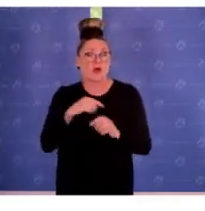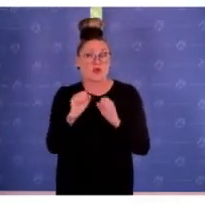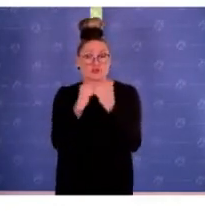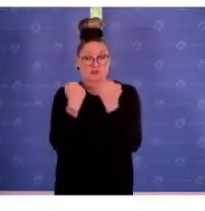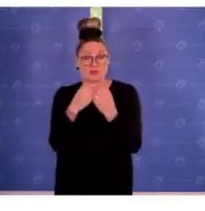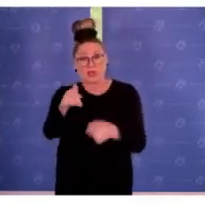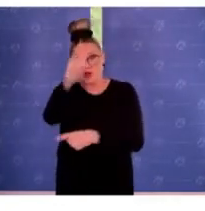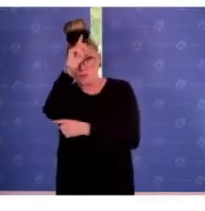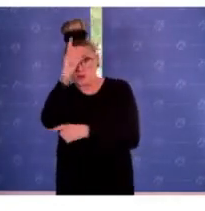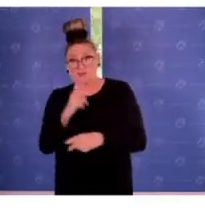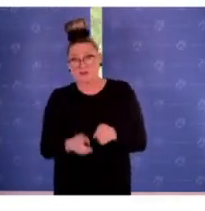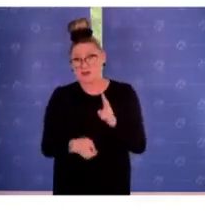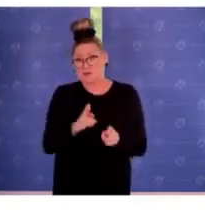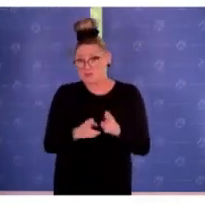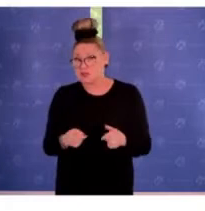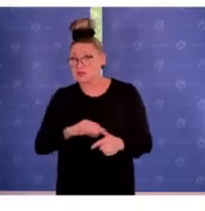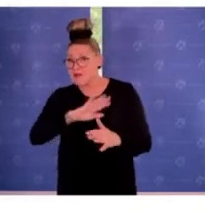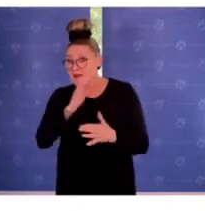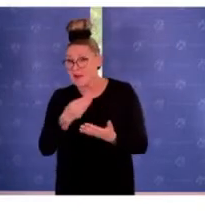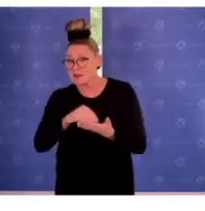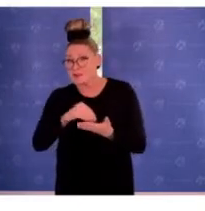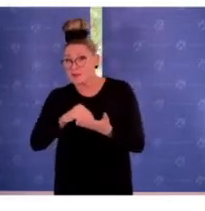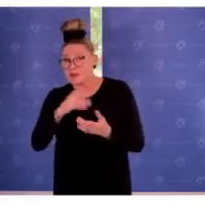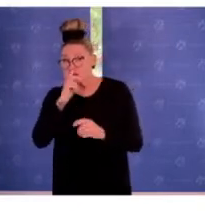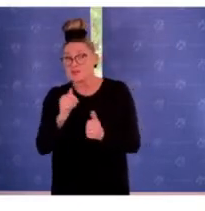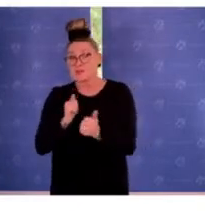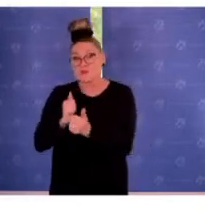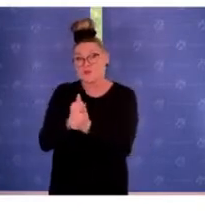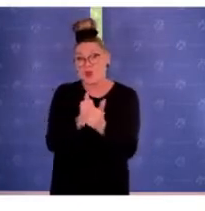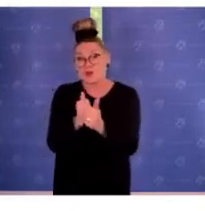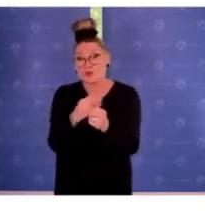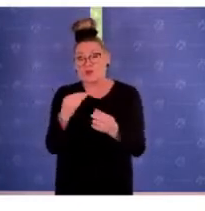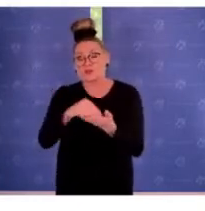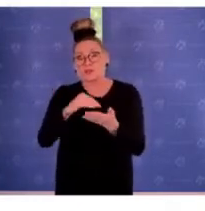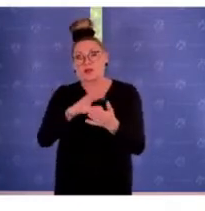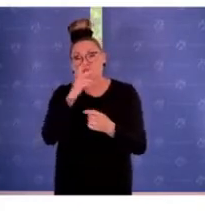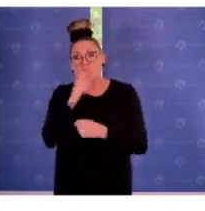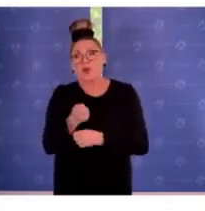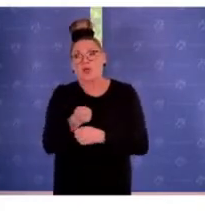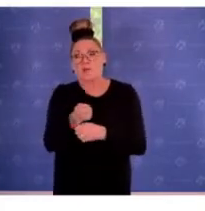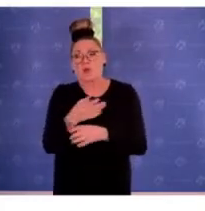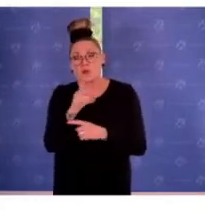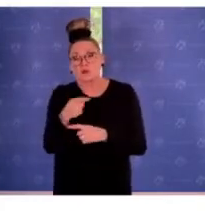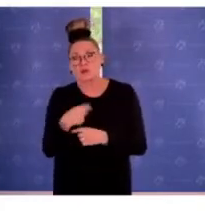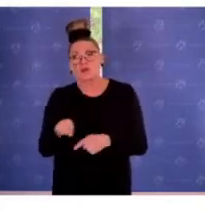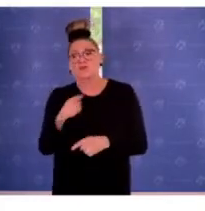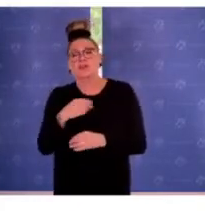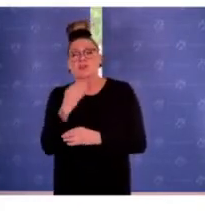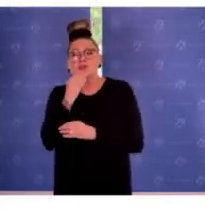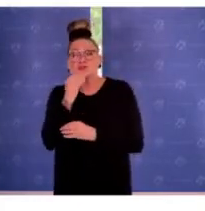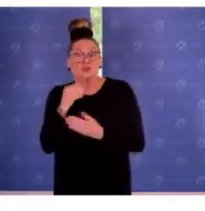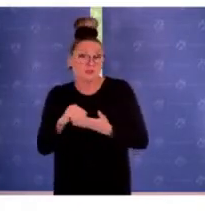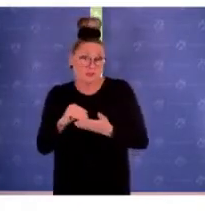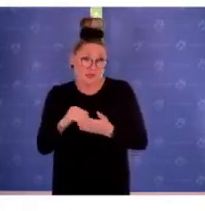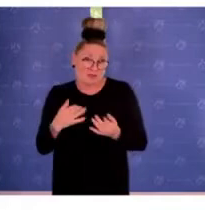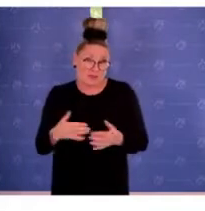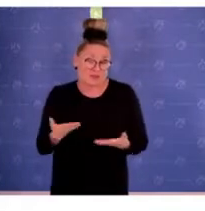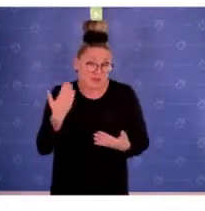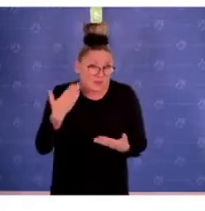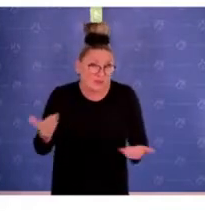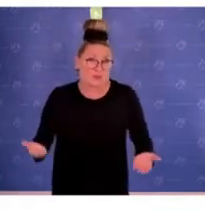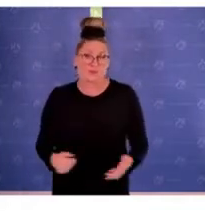Polizei und Justiz waren, die maßgeblich an der Verfolgung und auch an der Ermordung von Jüdinnen und Juden beteiligt gewesen sind.